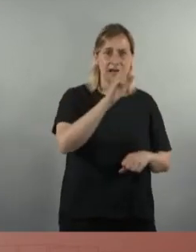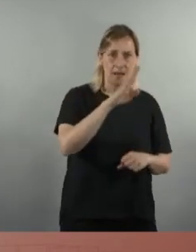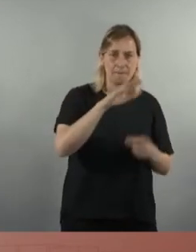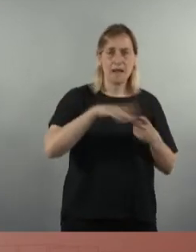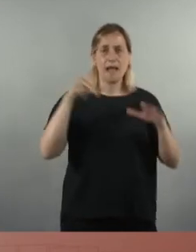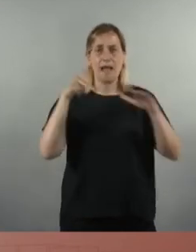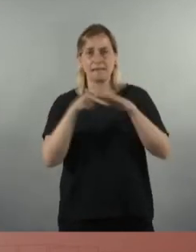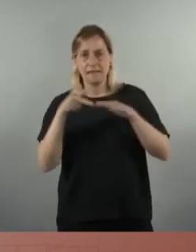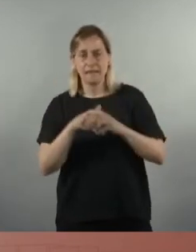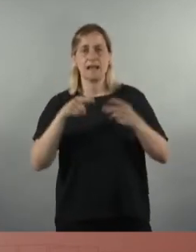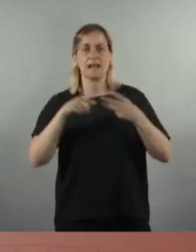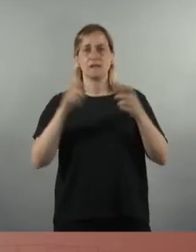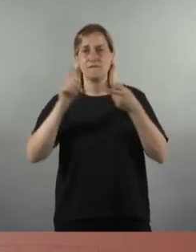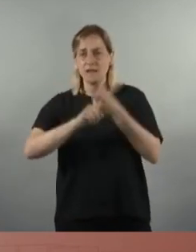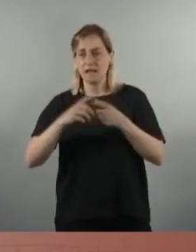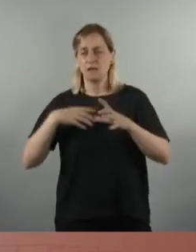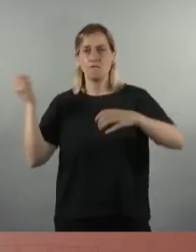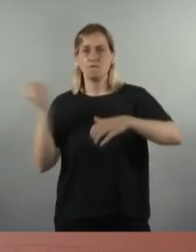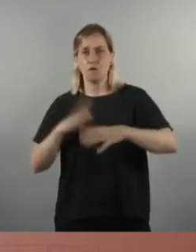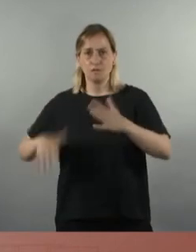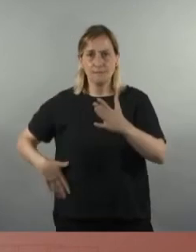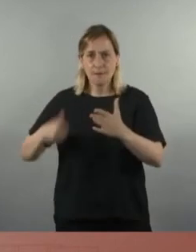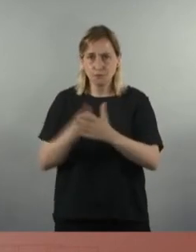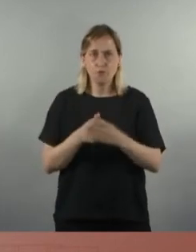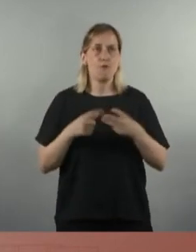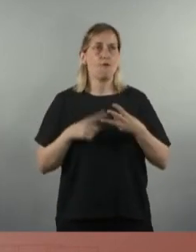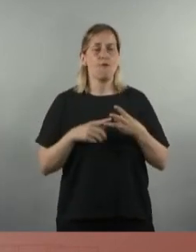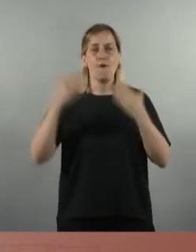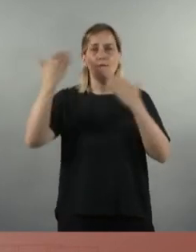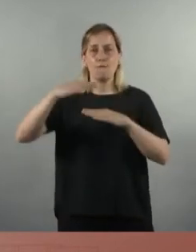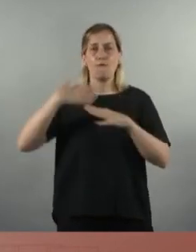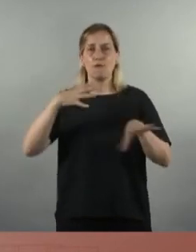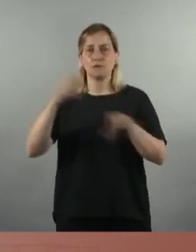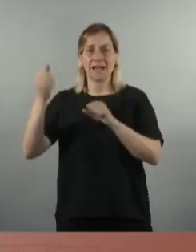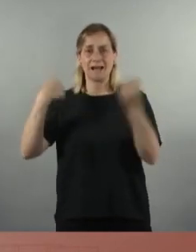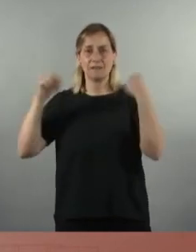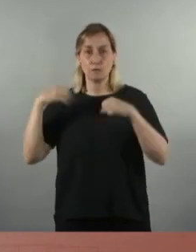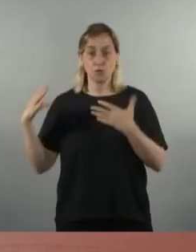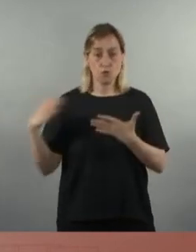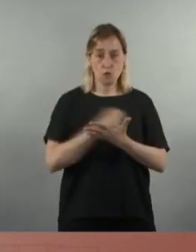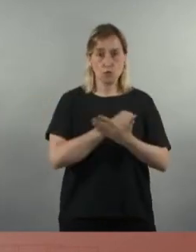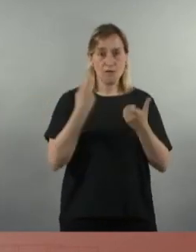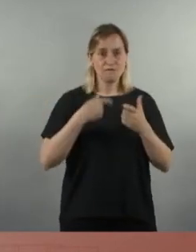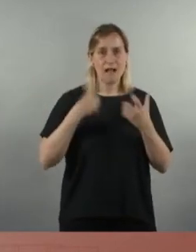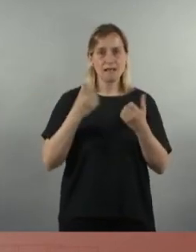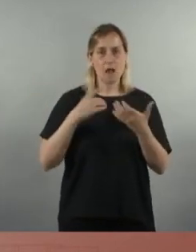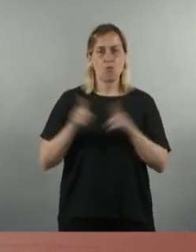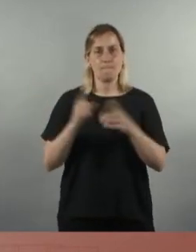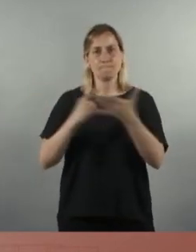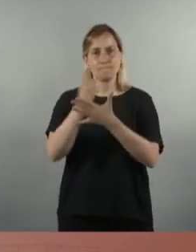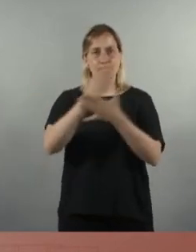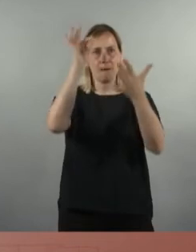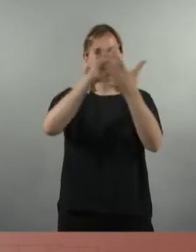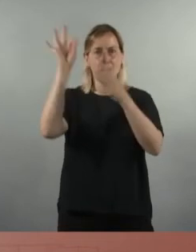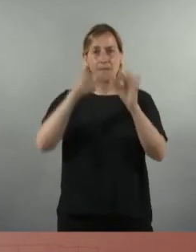financeres, de les seves filials, de fons d'inversió, de fons de titulització d'actius. Tot això, nosaltres ho hem de mapejar per tenir